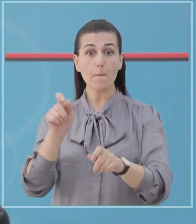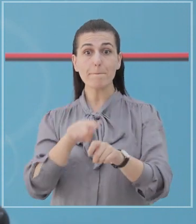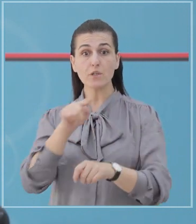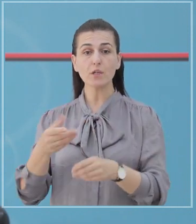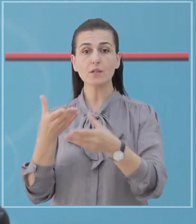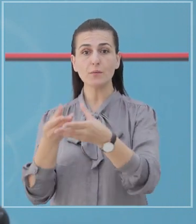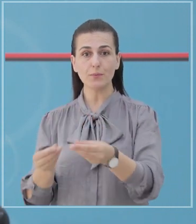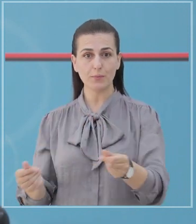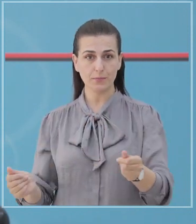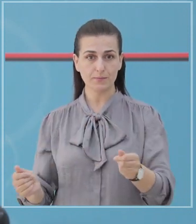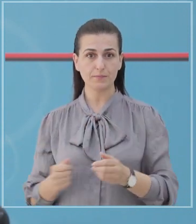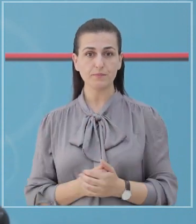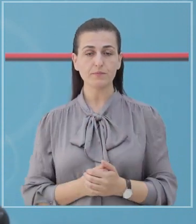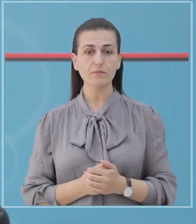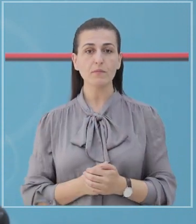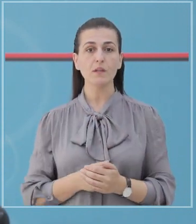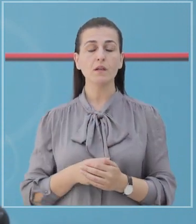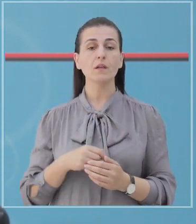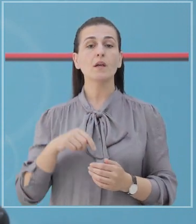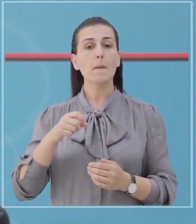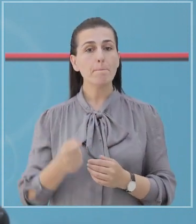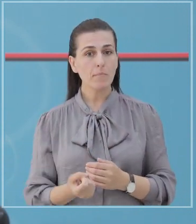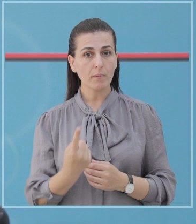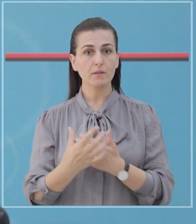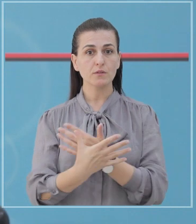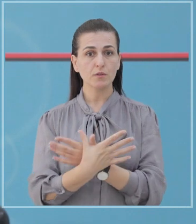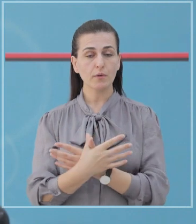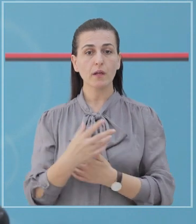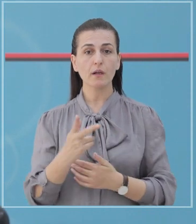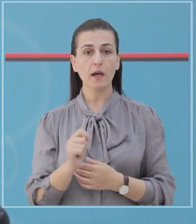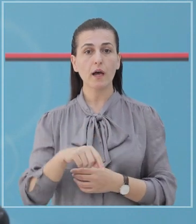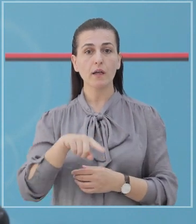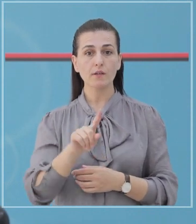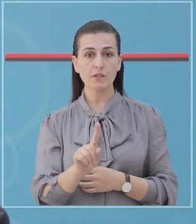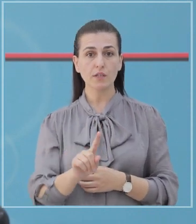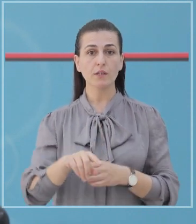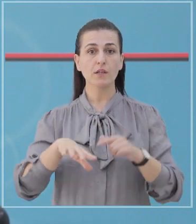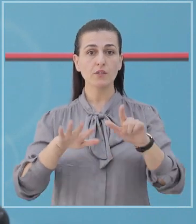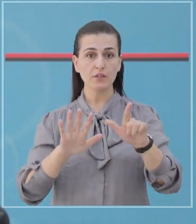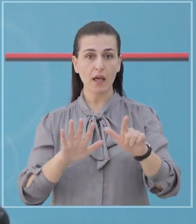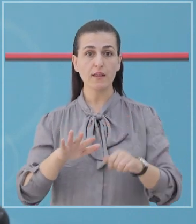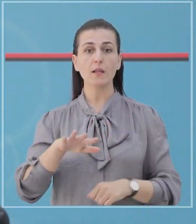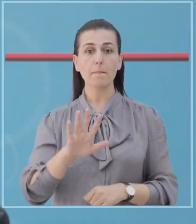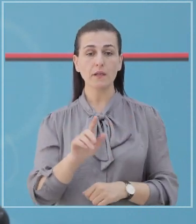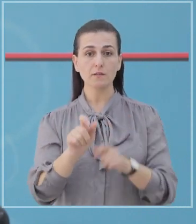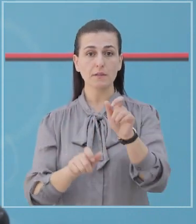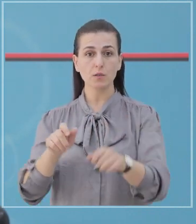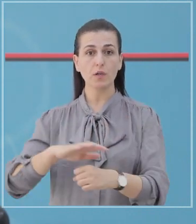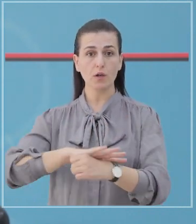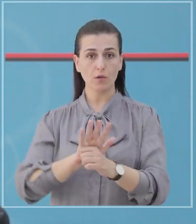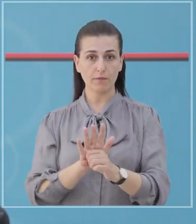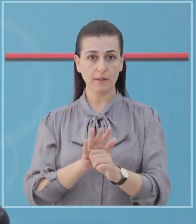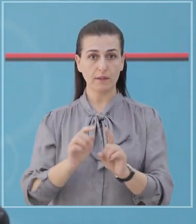të shëruar. Në vëndin ton, aktualisht janë persona aktiv me COVID-19,